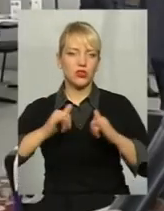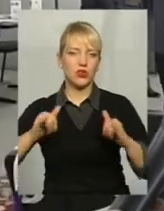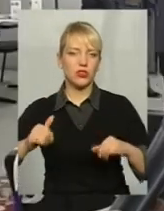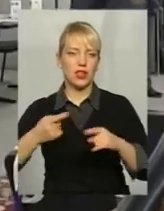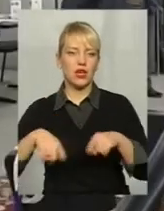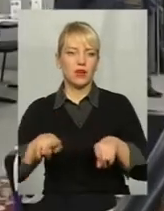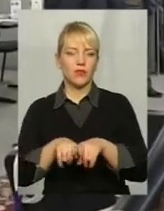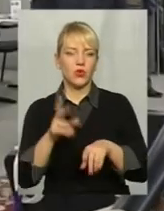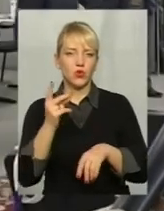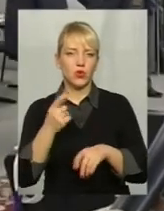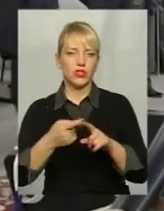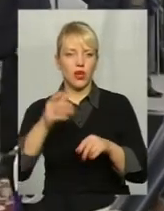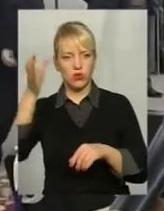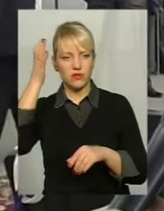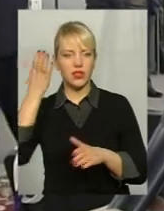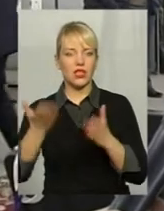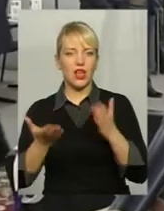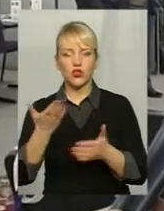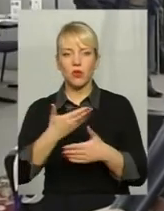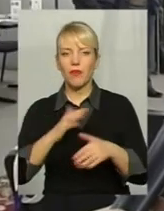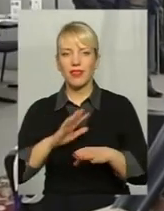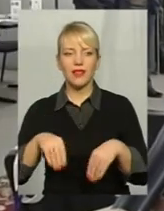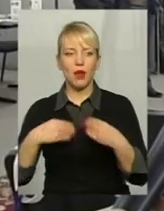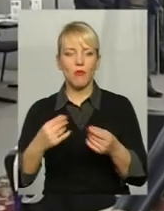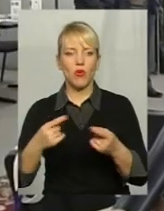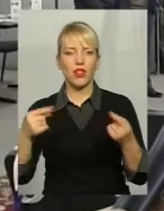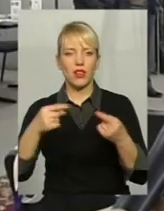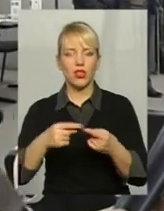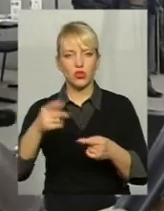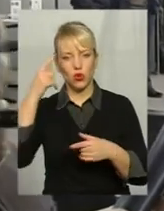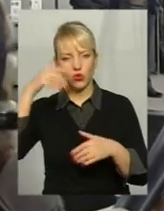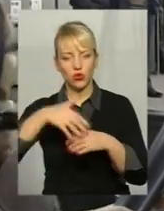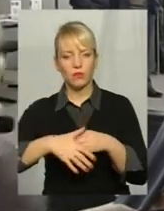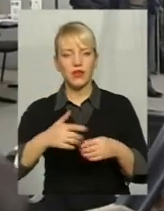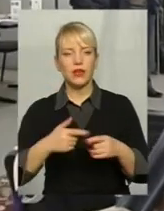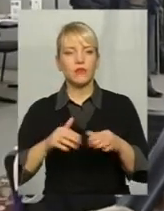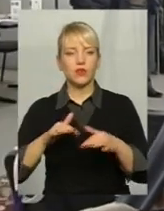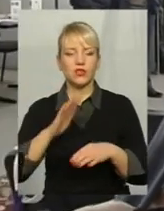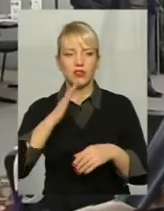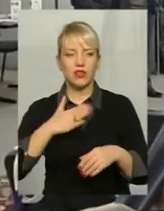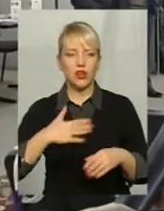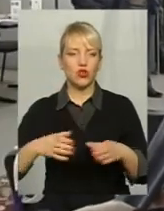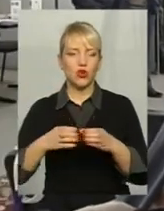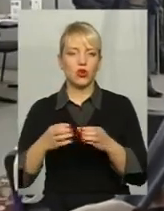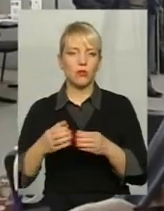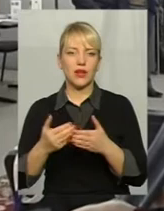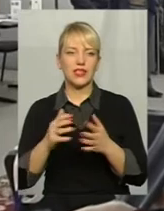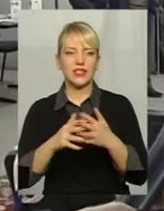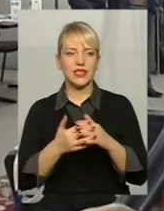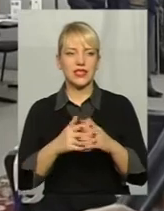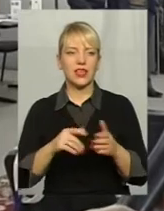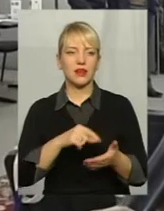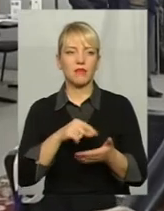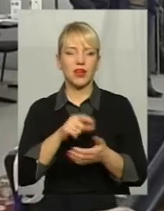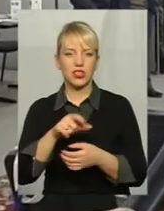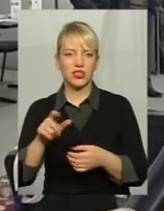– це освіта Якщо ми не дамо належне розуміння процесів нашим громадам від сільських до міських мешканців, про